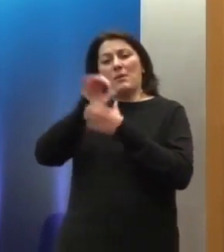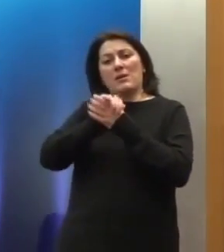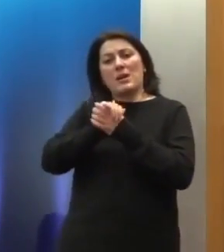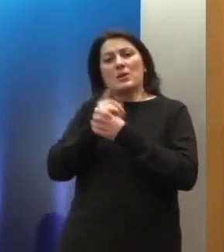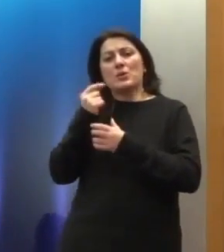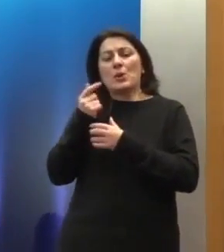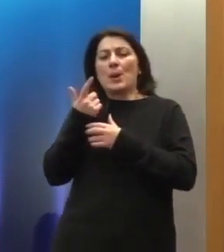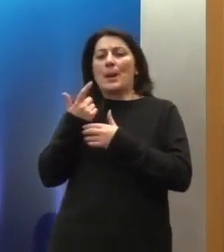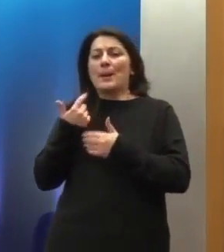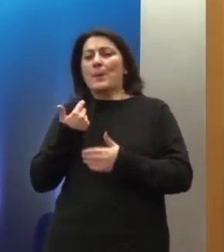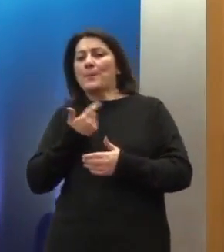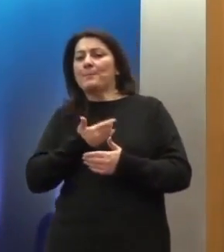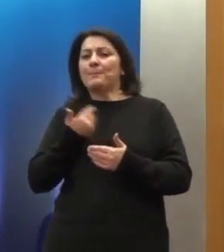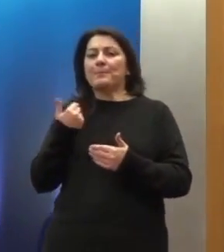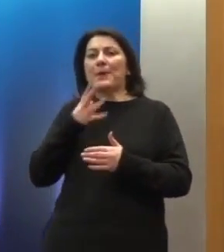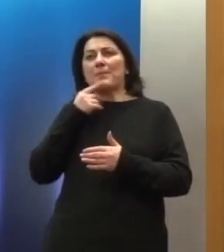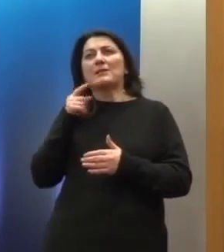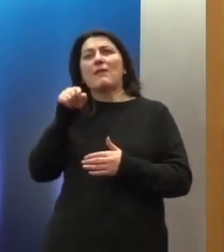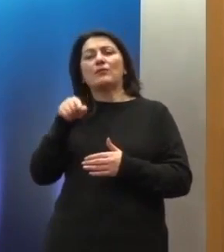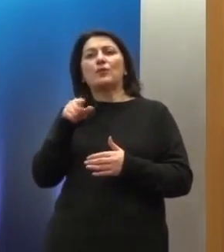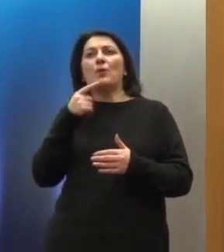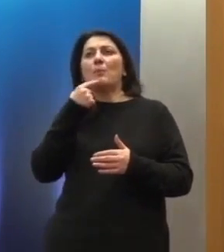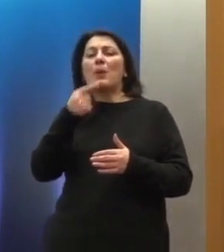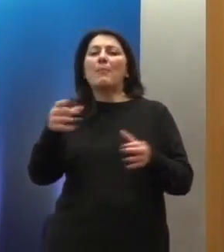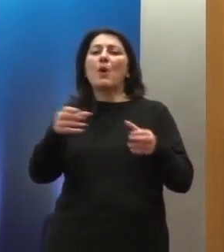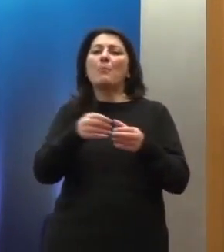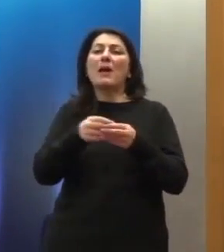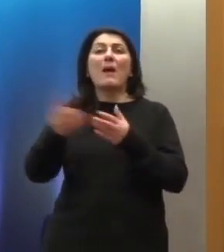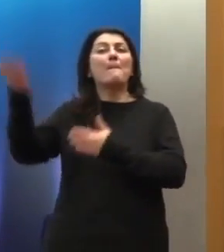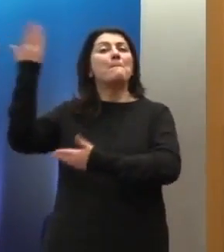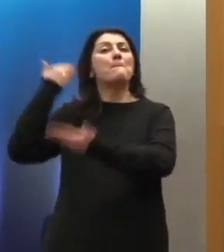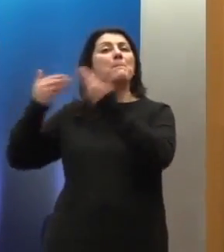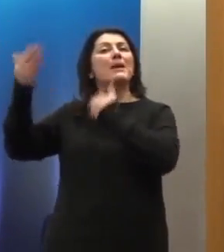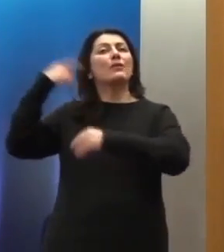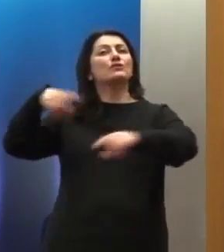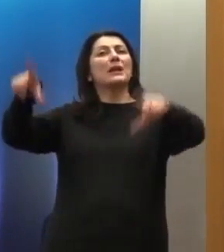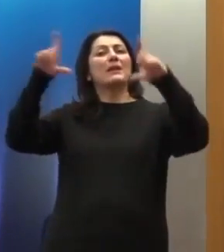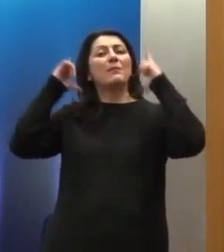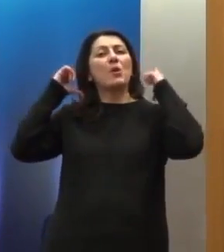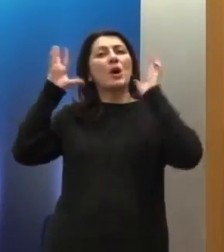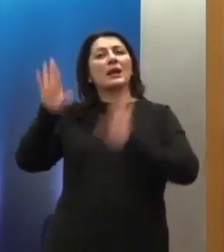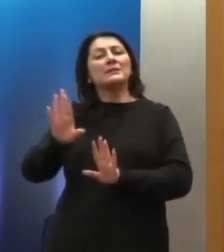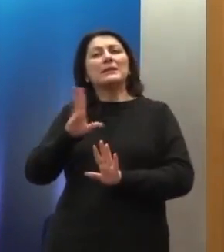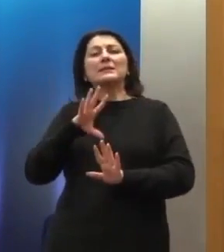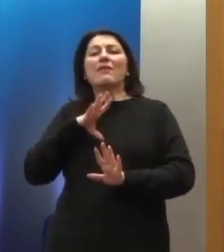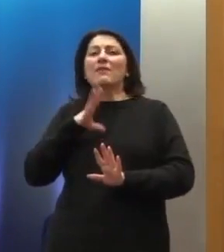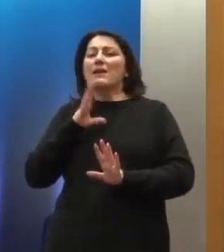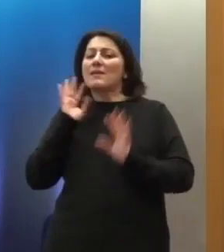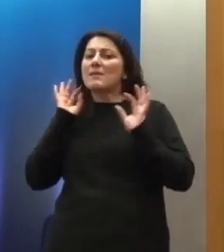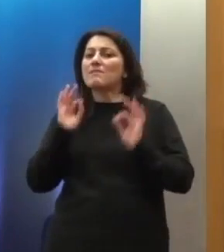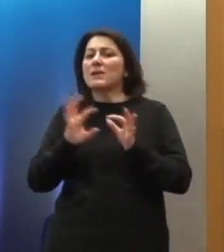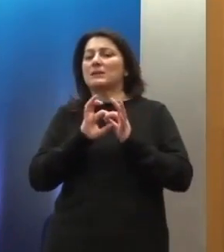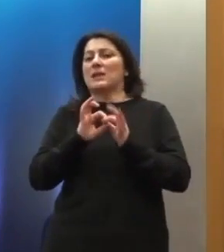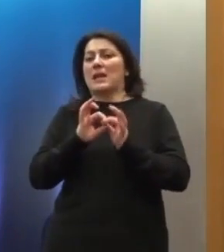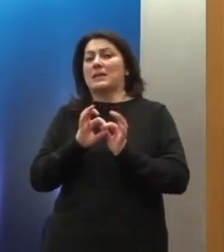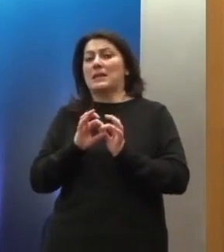παραδοσιακές δημοκρατίες, όπως λέμε, της Δυτικής Ευρώπης, να συνεργάζονται με το Συμβουλίο της Ευρώπης σε αυτά τα θέματα. Αυτό, ευτυχώς, τα τελευταία χρόνια έχει